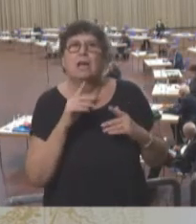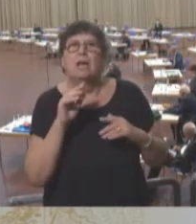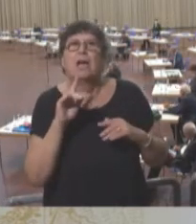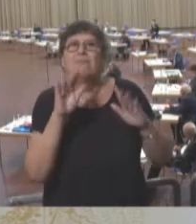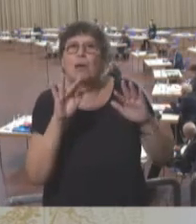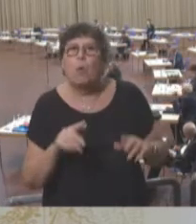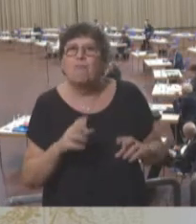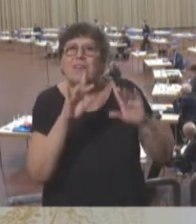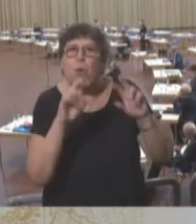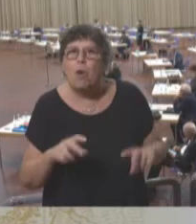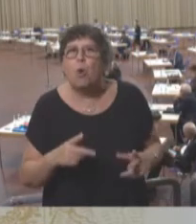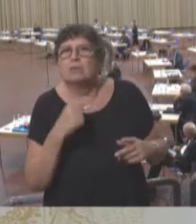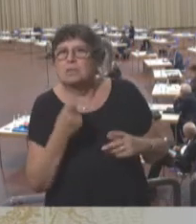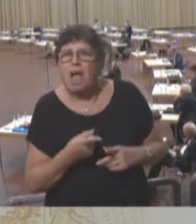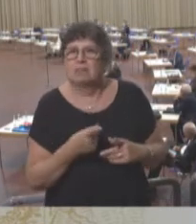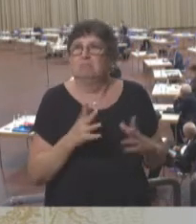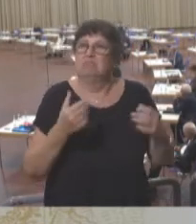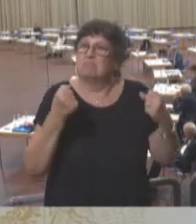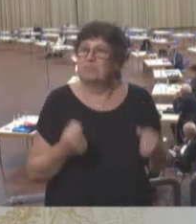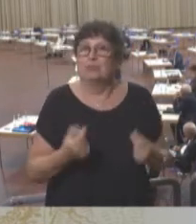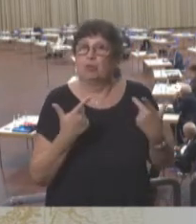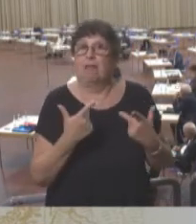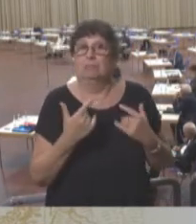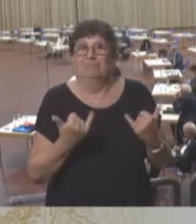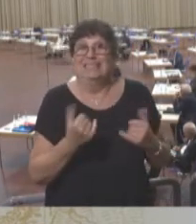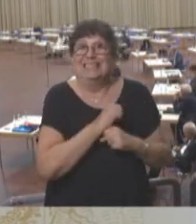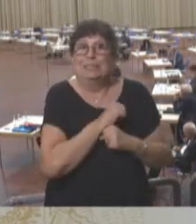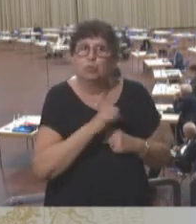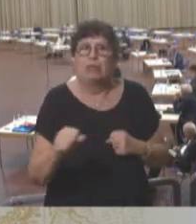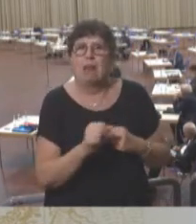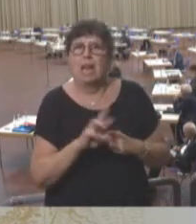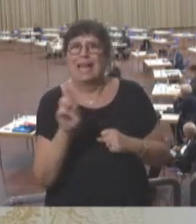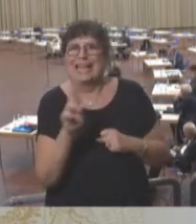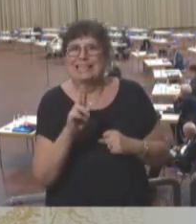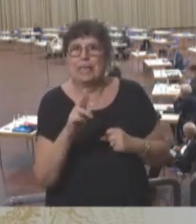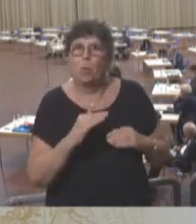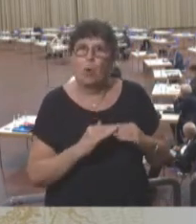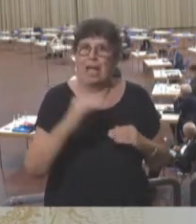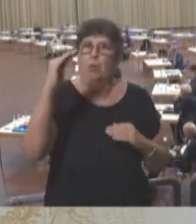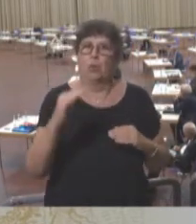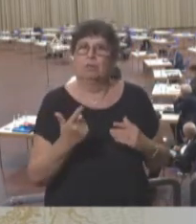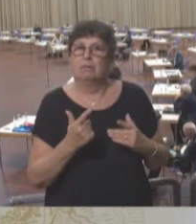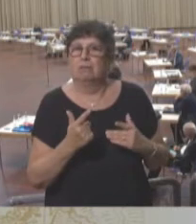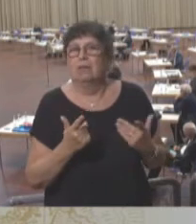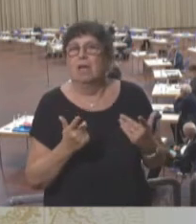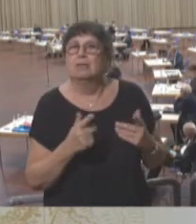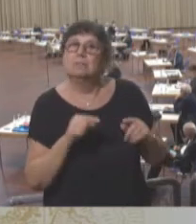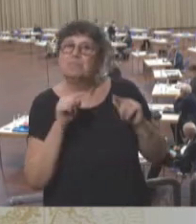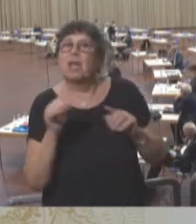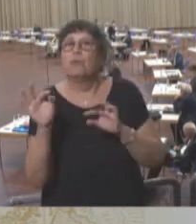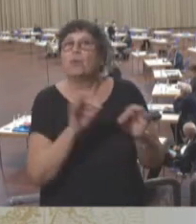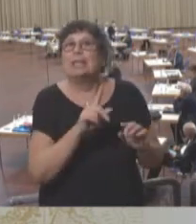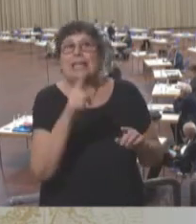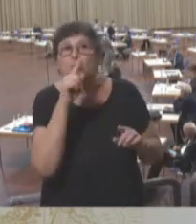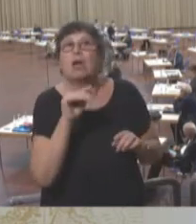ist sehr schnell festzustellen. Jetzt zu schnell das Risiko zu erhöhen, führt nicht alleine dazu. Und das glaube